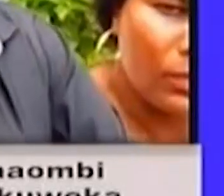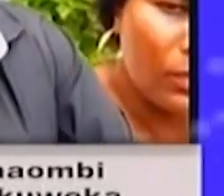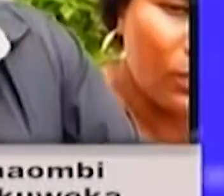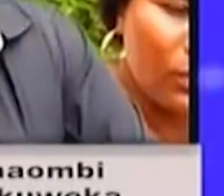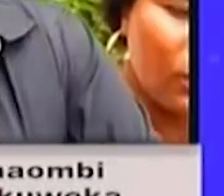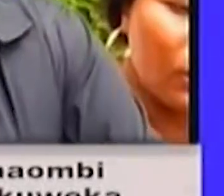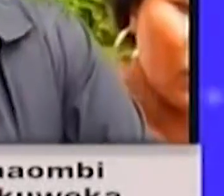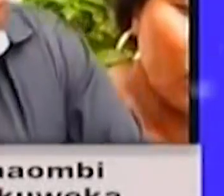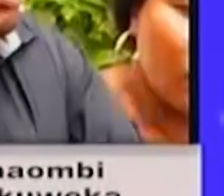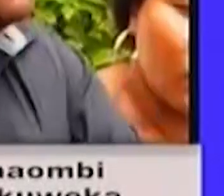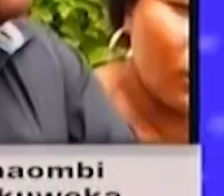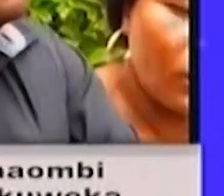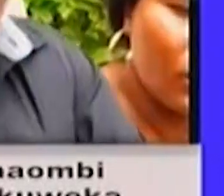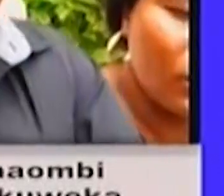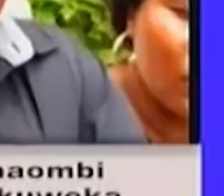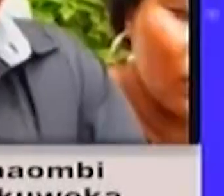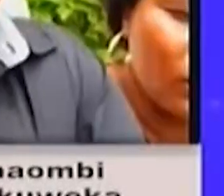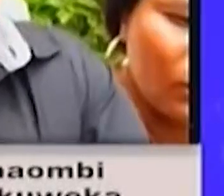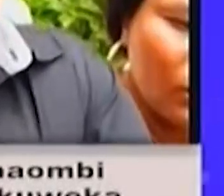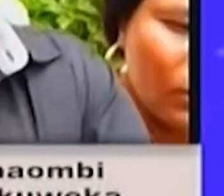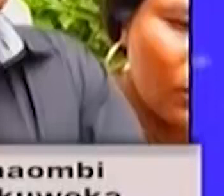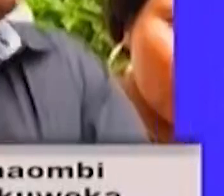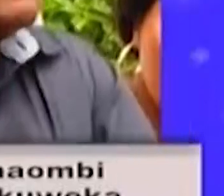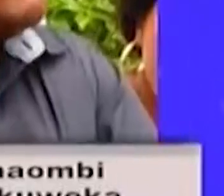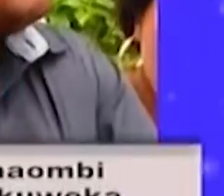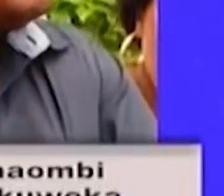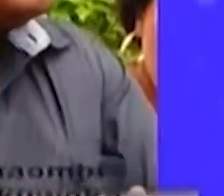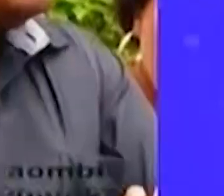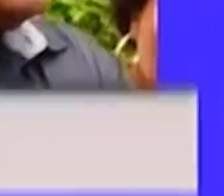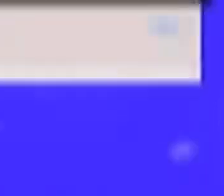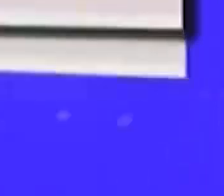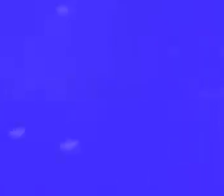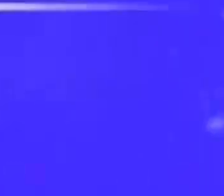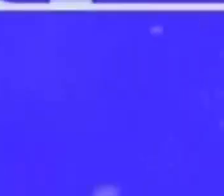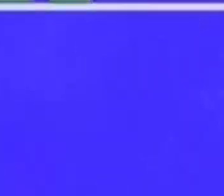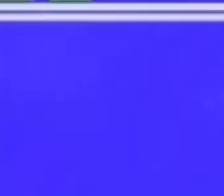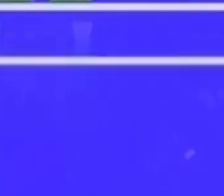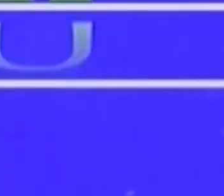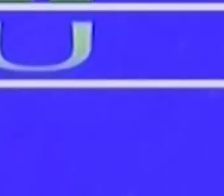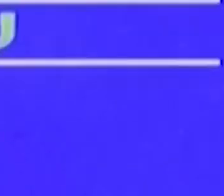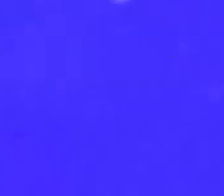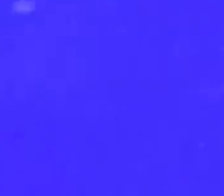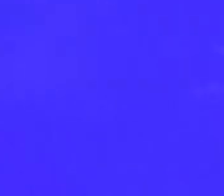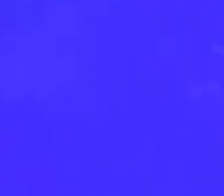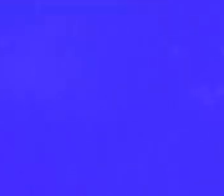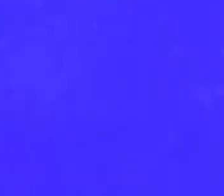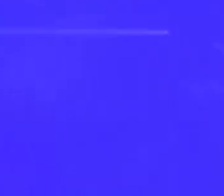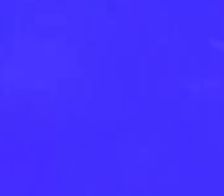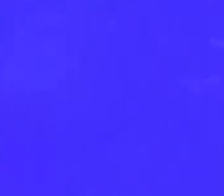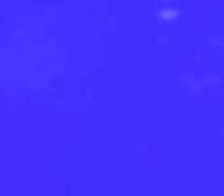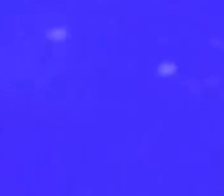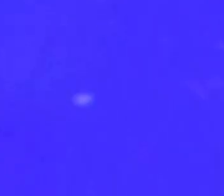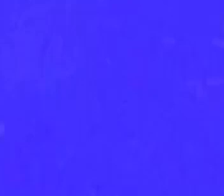kutuja. Mithımı kutuji kutuji kanata ni kutuji kutuji kutuja na na wazara.